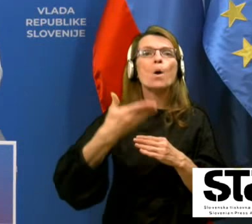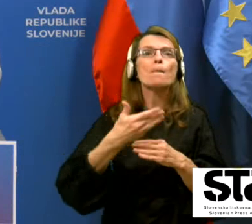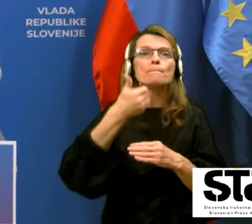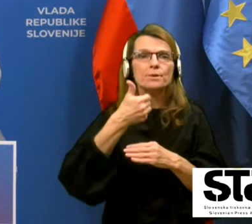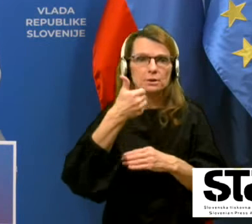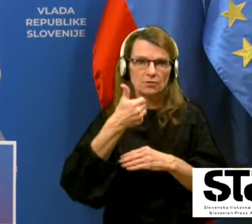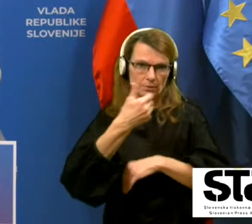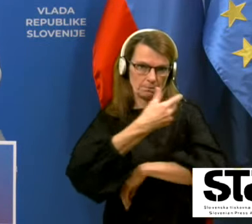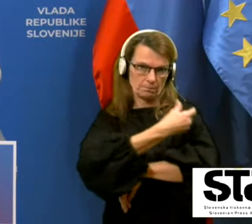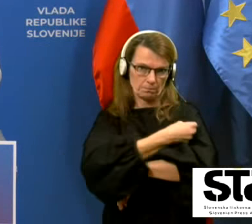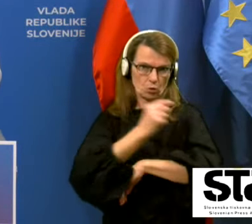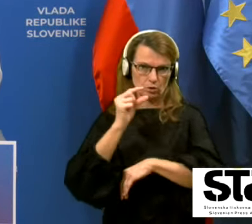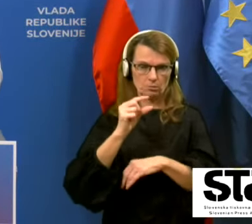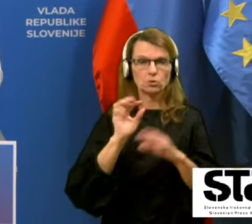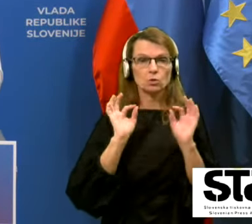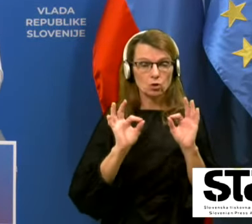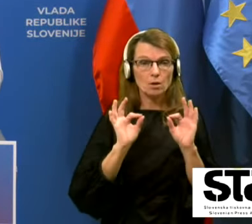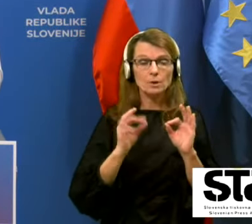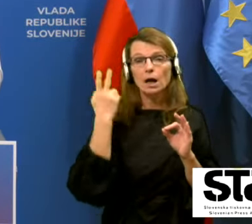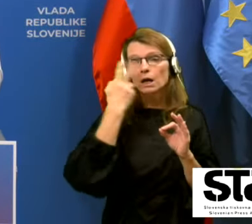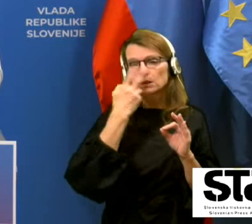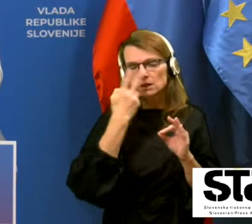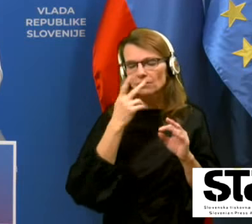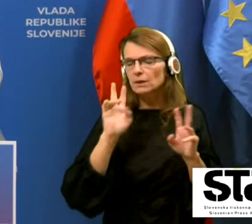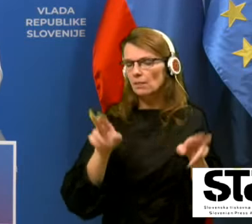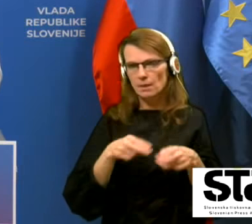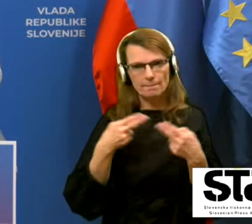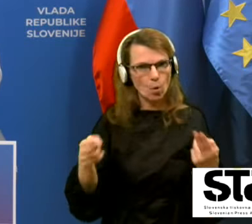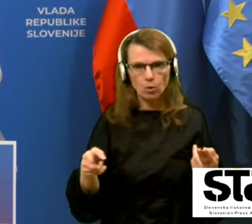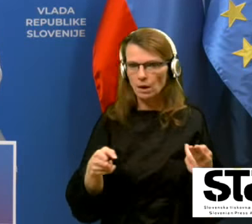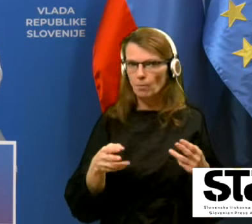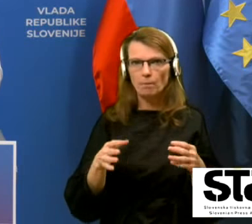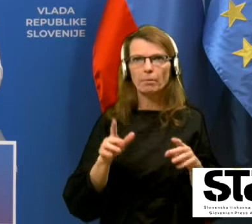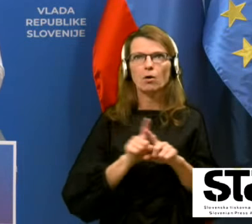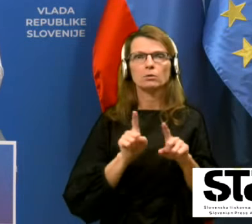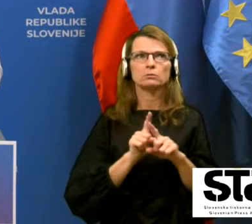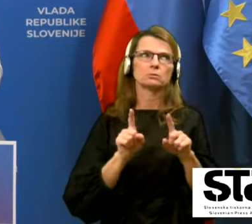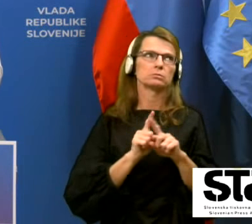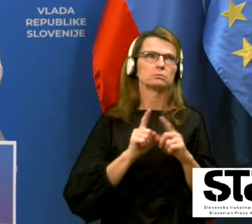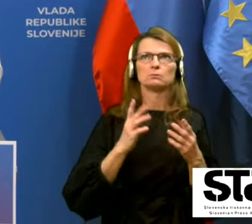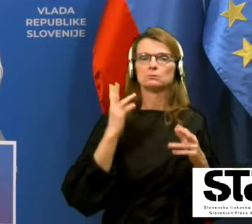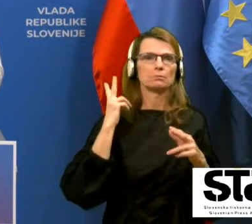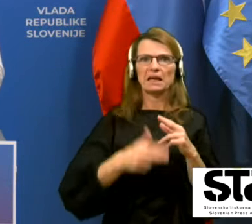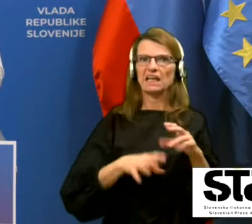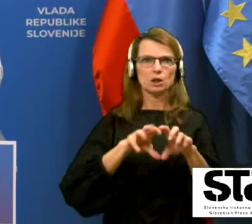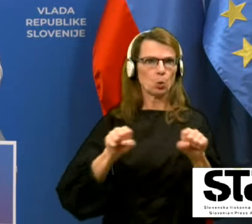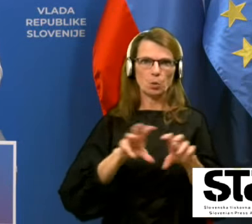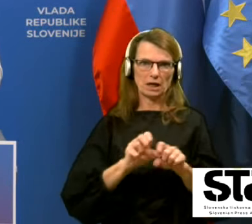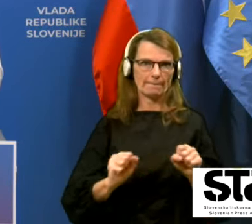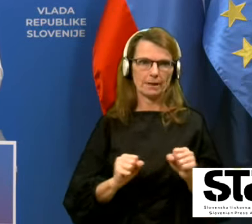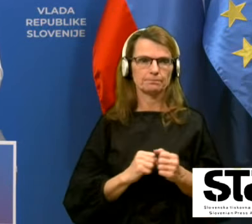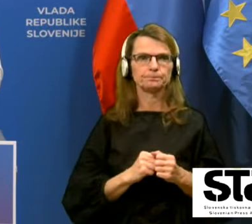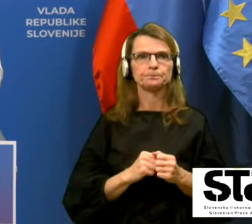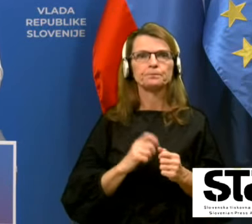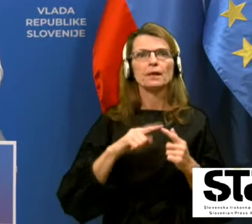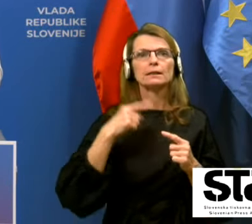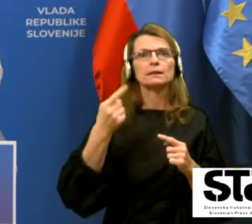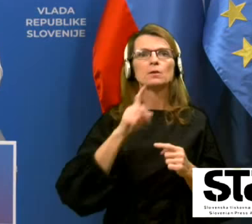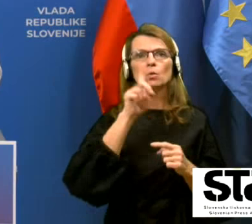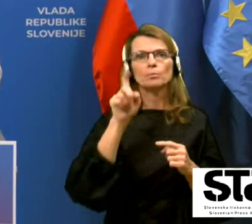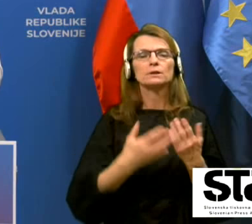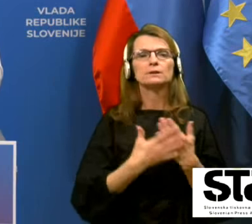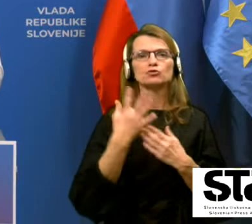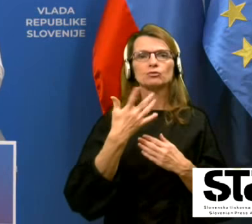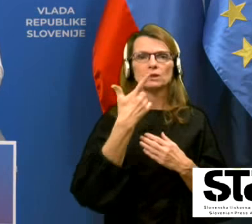ukrepim pa zljivost, seveda pa temu, in se ne bomo še mogli odreči tako hitro. Naslednje vprašanje bo za 24